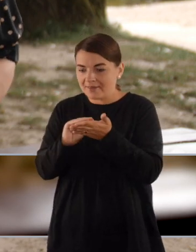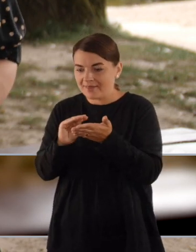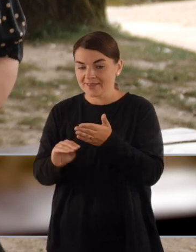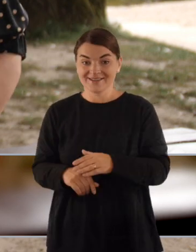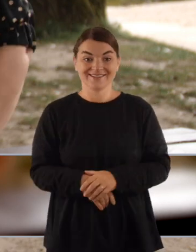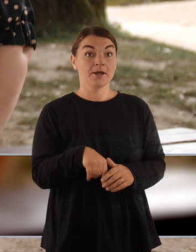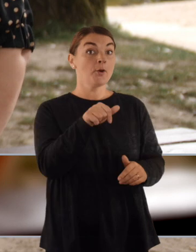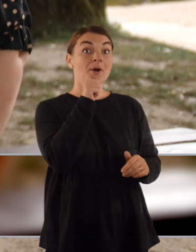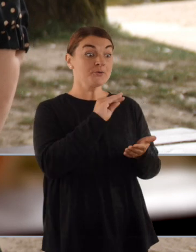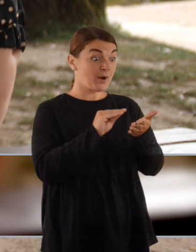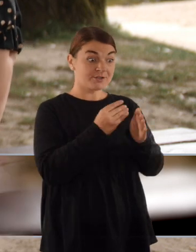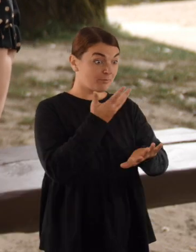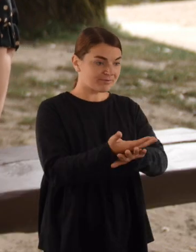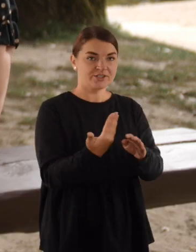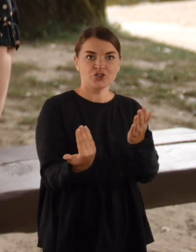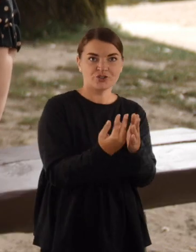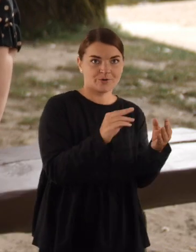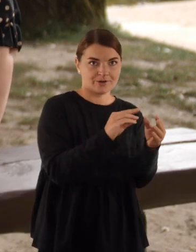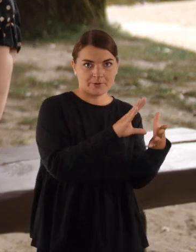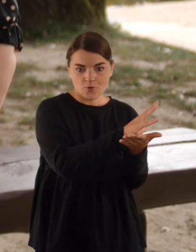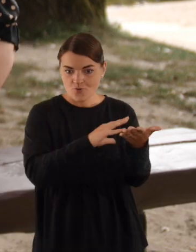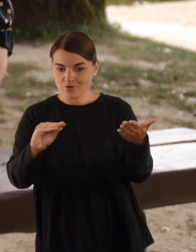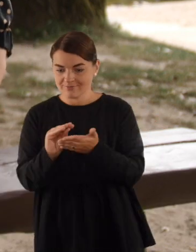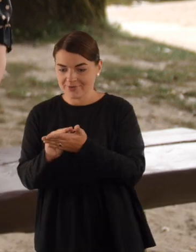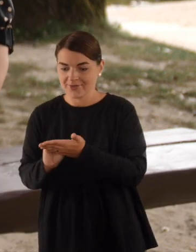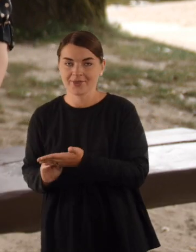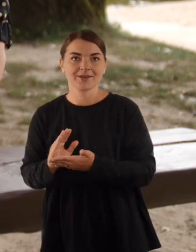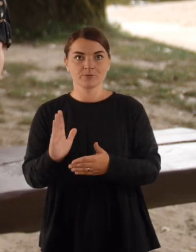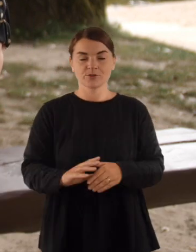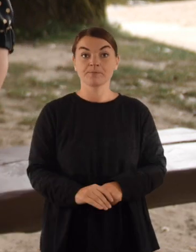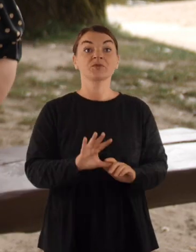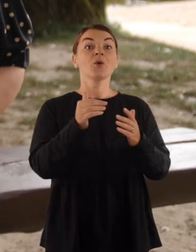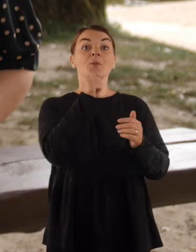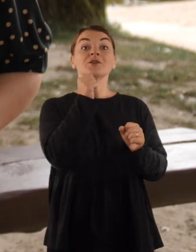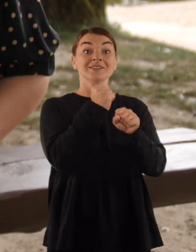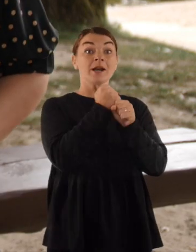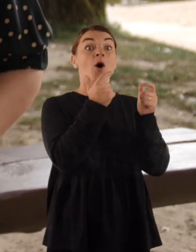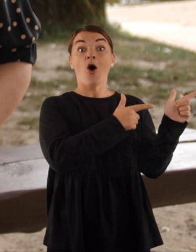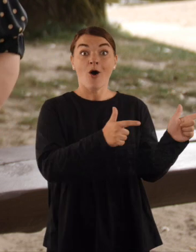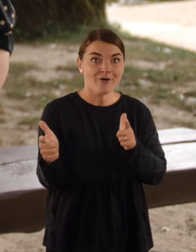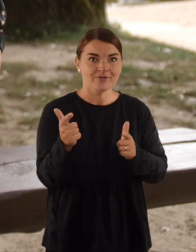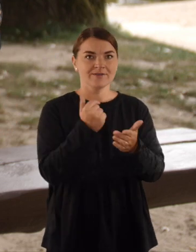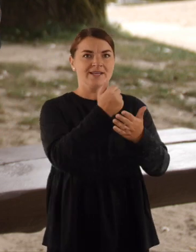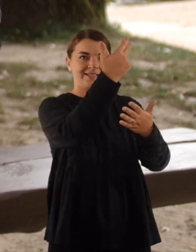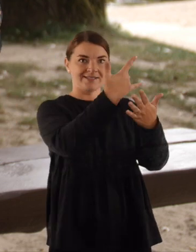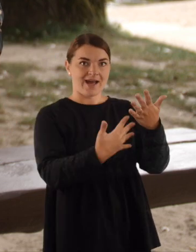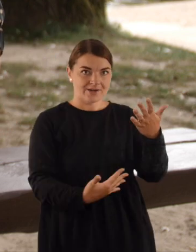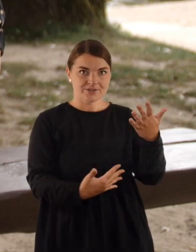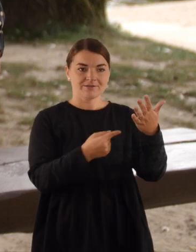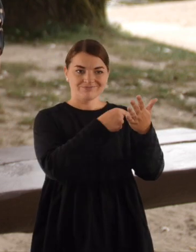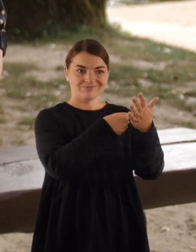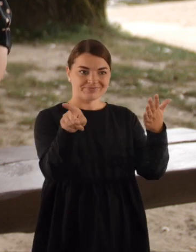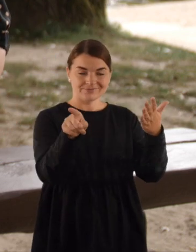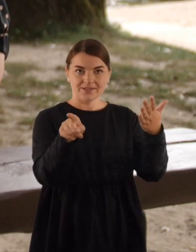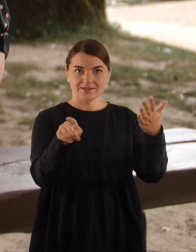Nes jeigu jis neišėjo parašyti, perašys. O jeigu jau padarė kažkokį vieną darbą iš to sąrašo, tai viską perašęs jau be